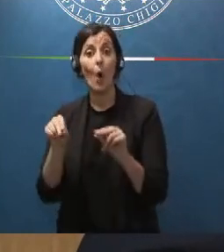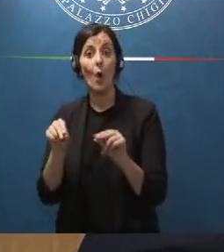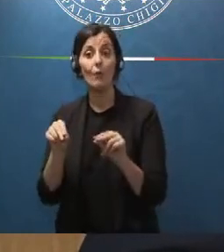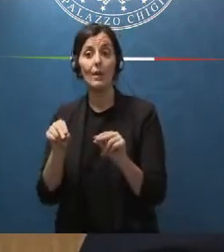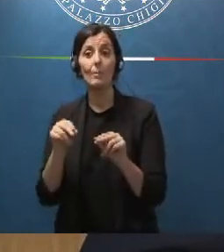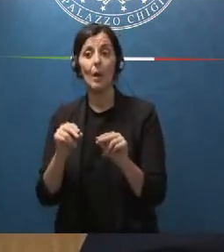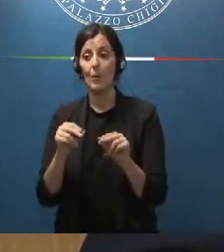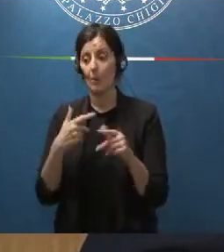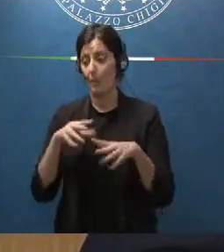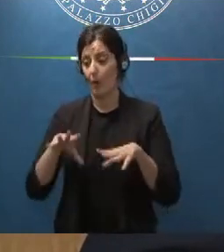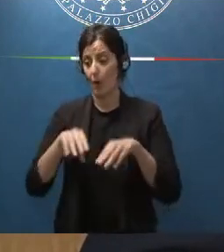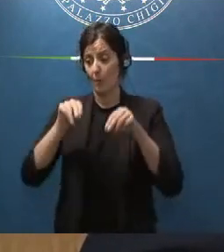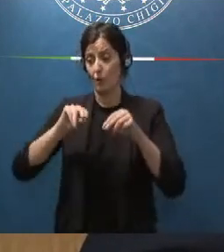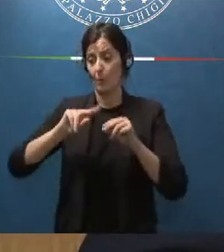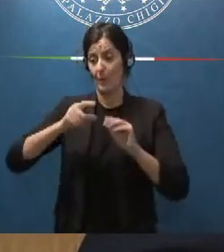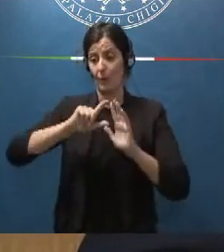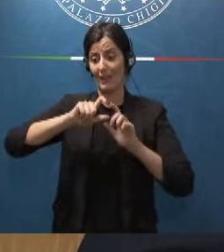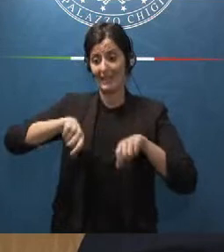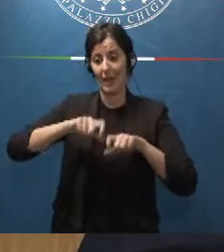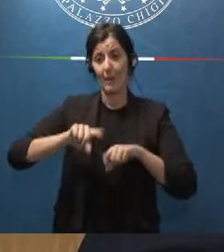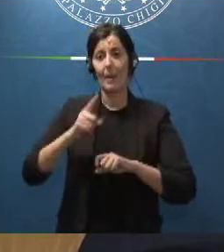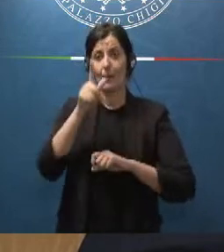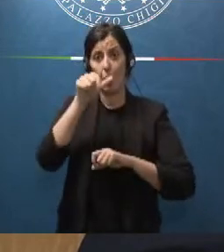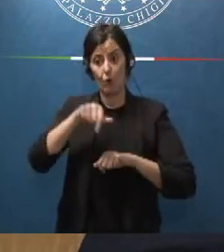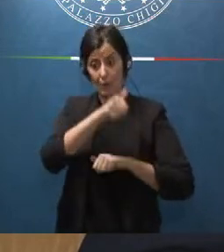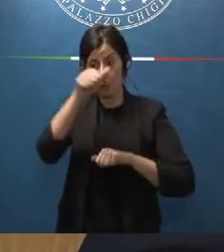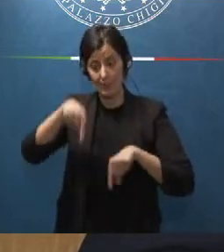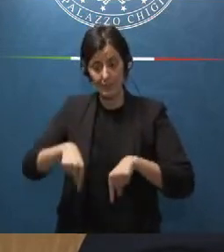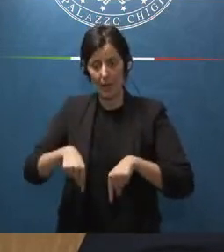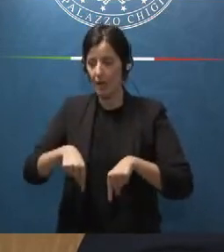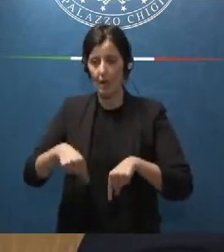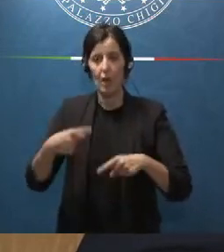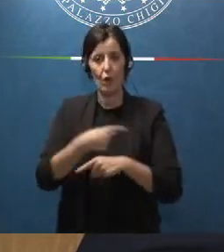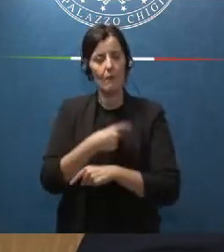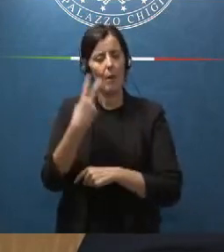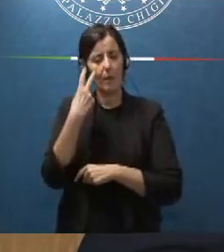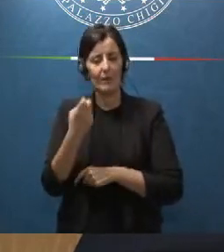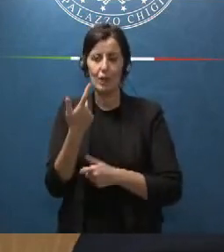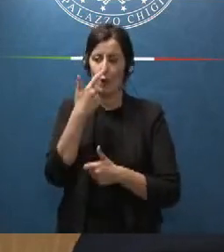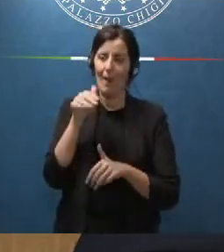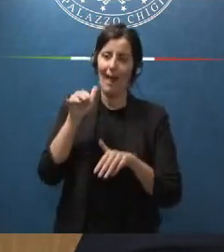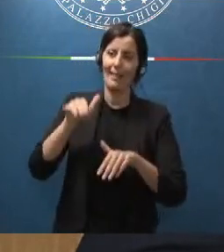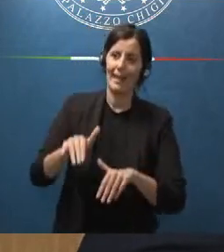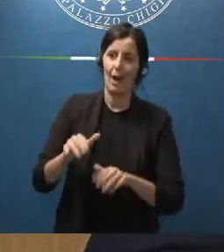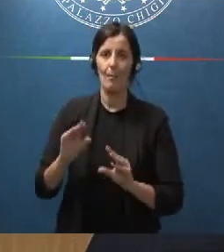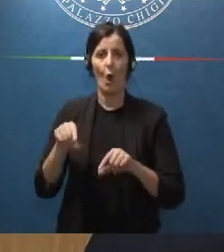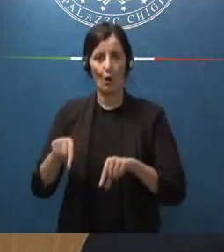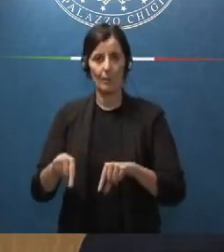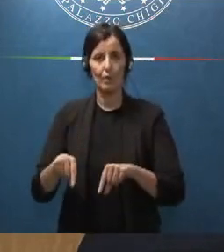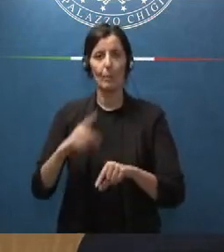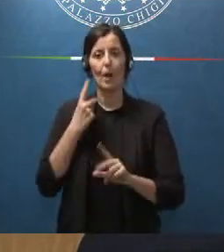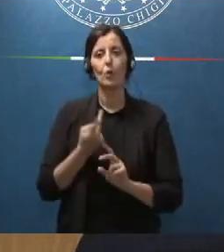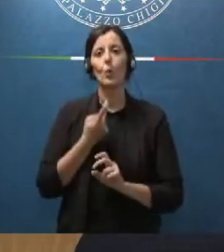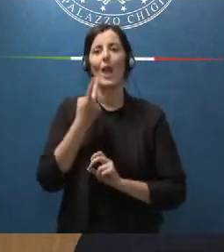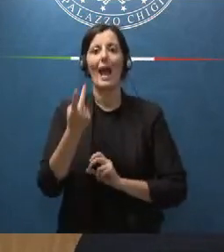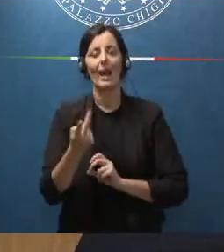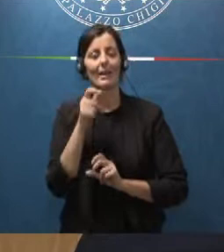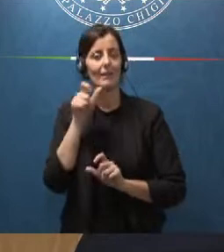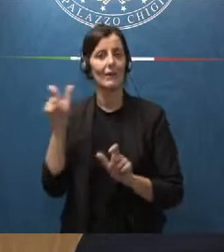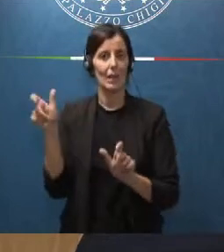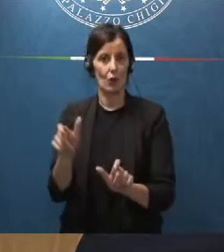ovvero i primi tesseramenti a partire dal primo luglio di quest'anno noi abbiamo previsto un atterraggio morbido con due anni di vincolo